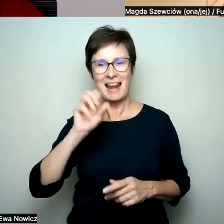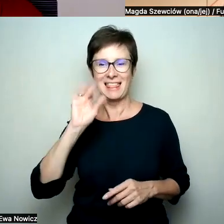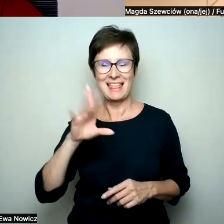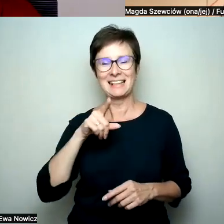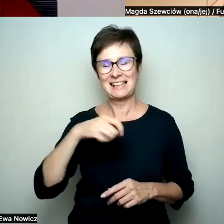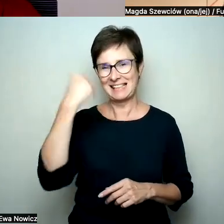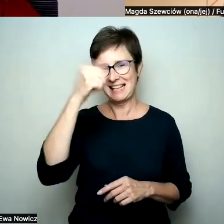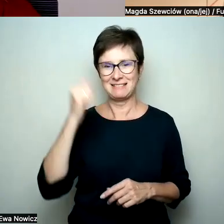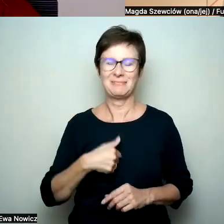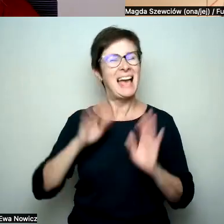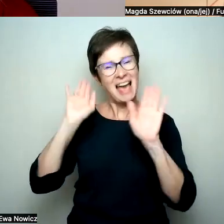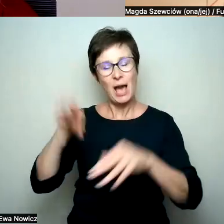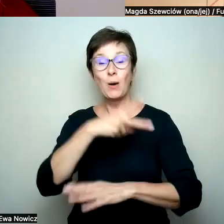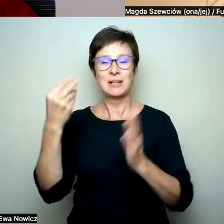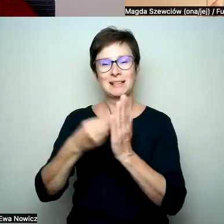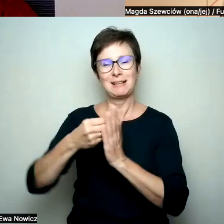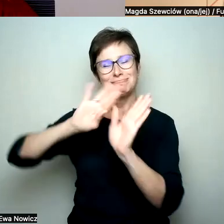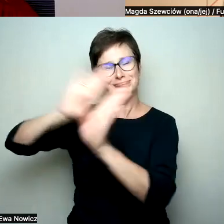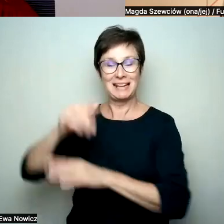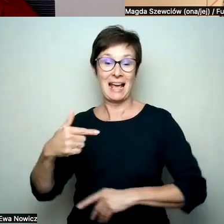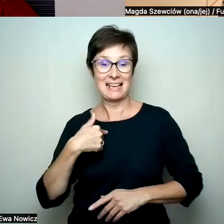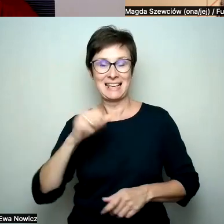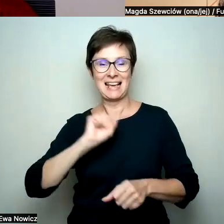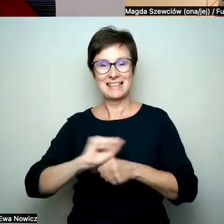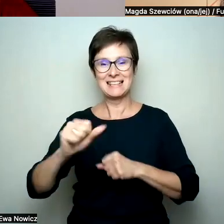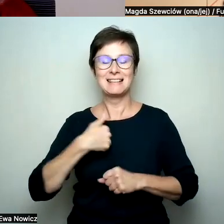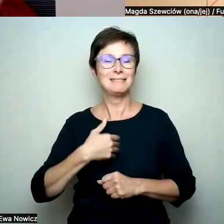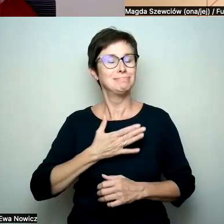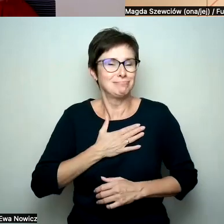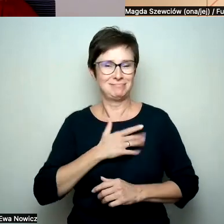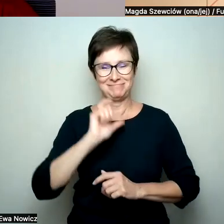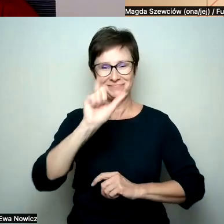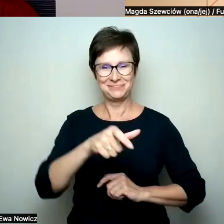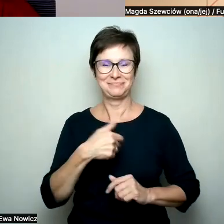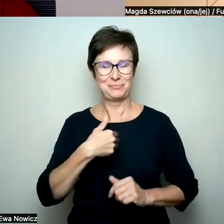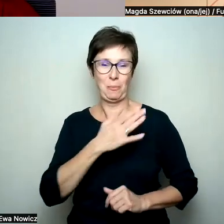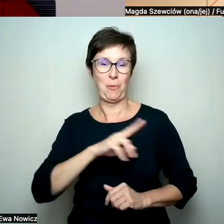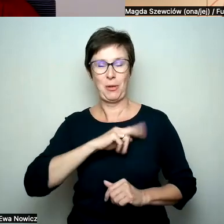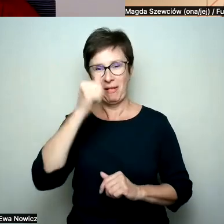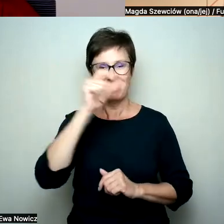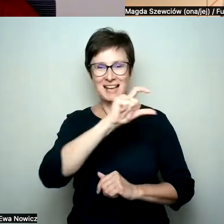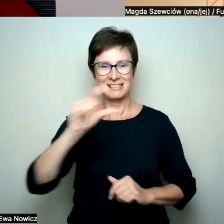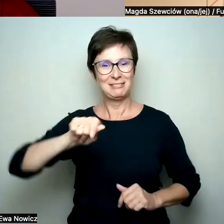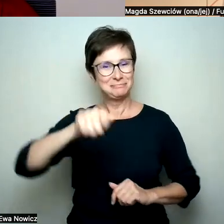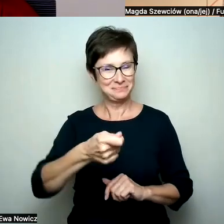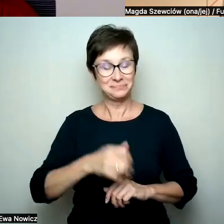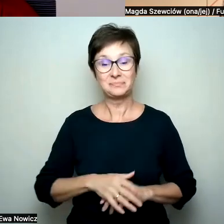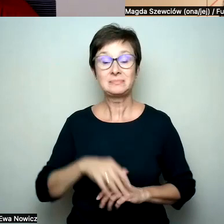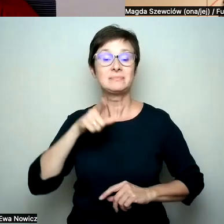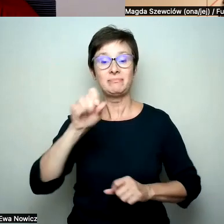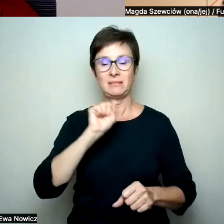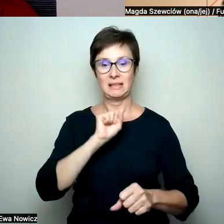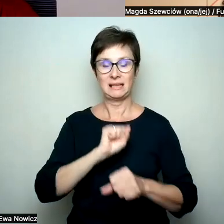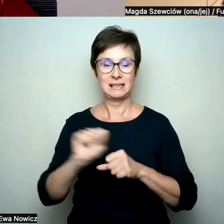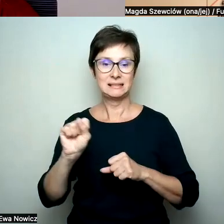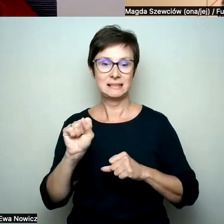Urząd skarbowy urzędem skarbowym. Ja jestem po prostu wielką fanką tego sformułowania. To co jest istotne, jesteś statystyczką